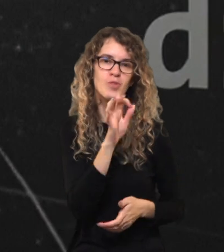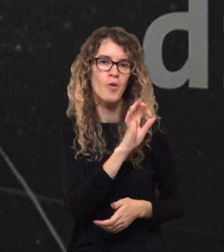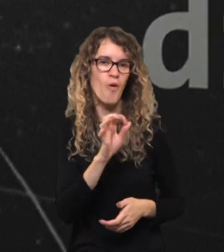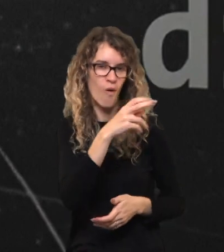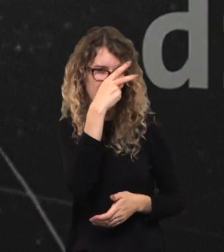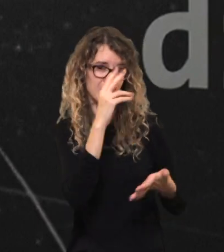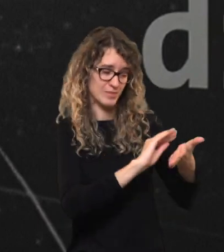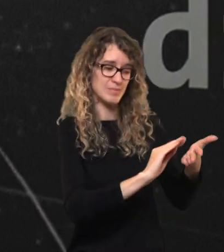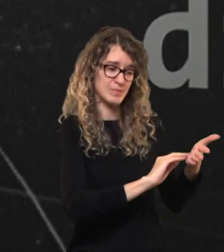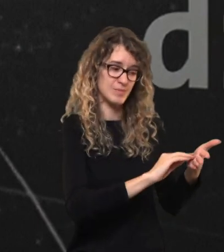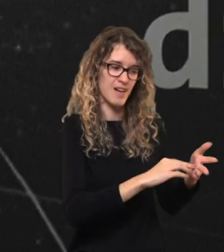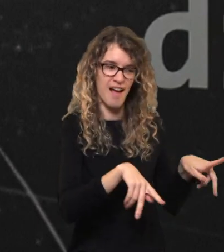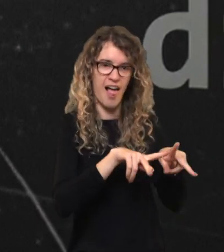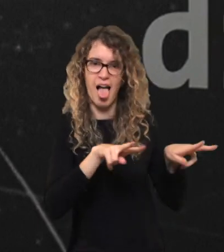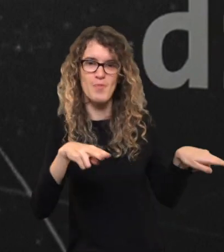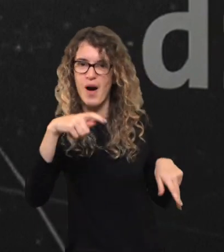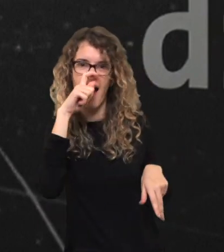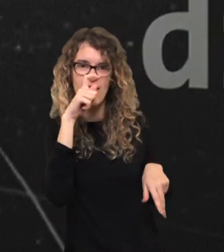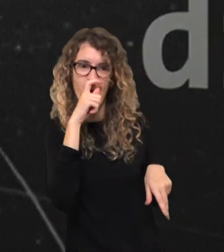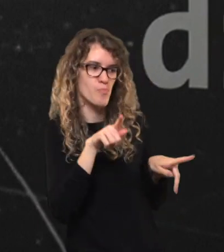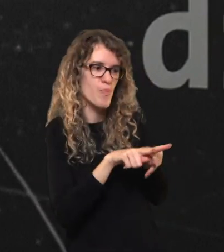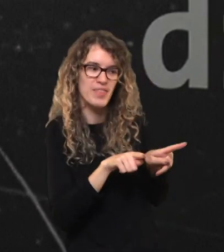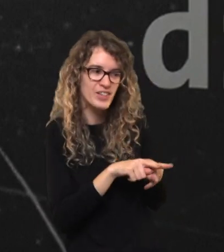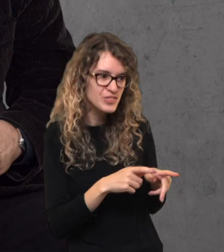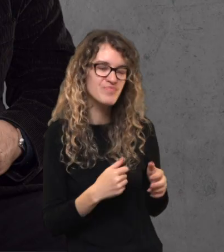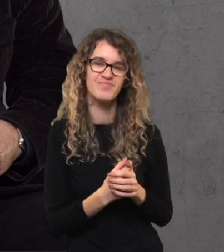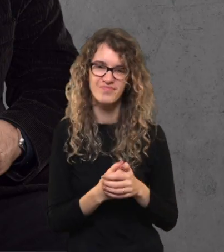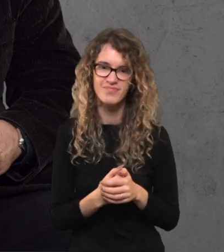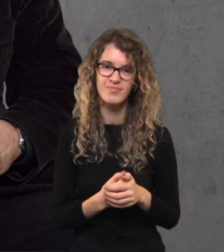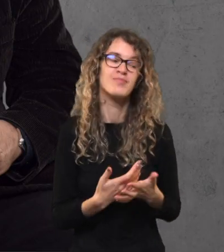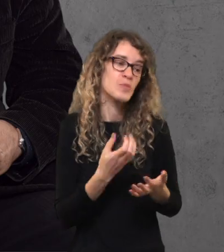kaip sakant, apie tą lietuvių aprašą. Tai labai panašu į arabus.